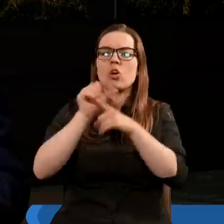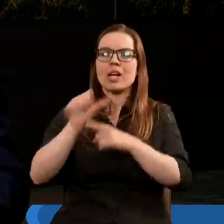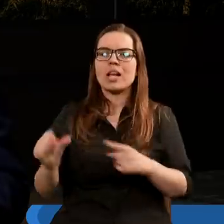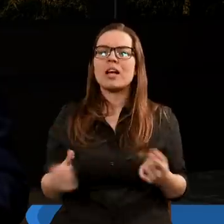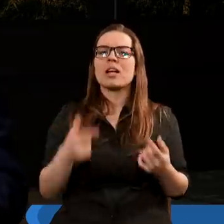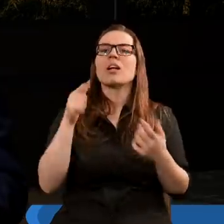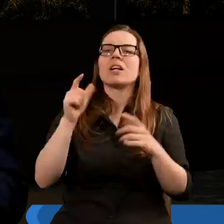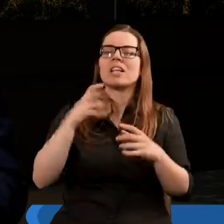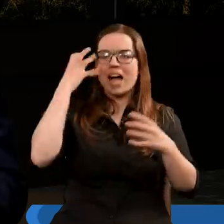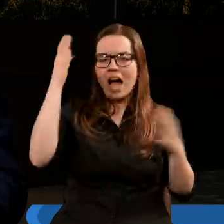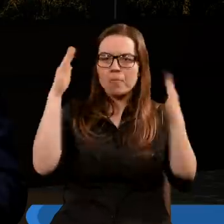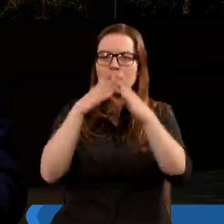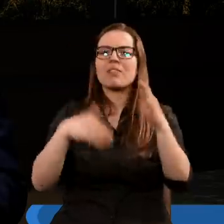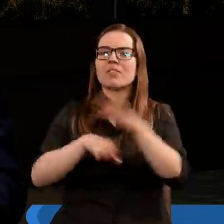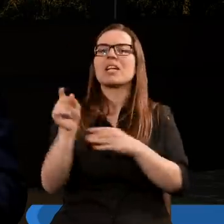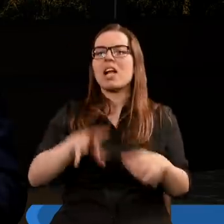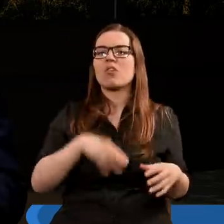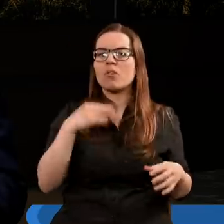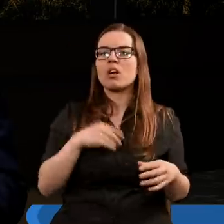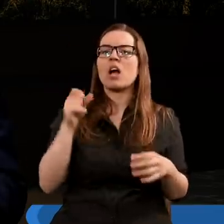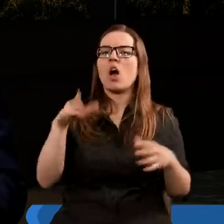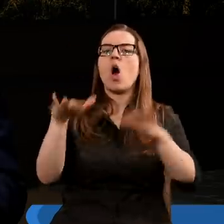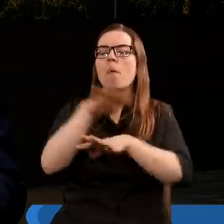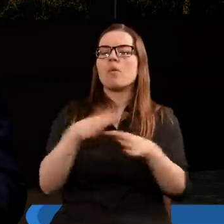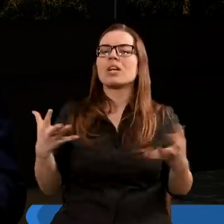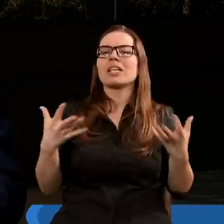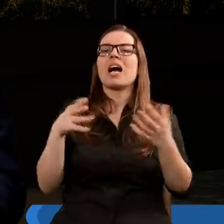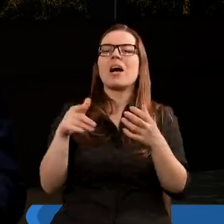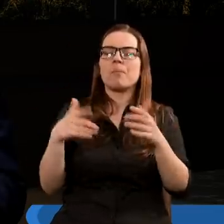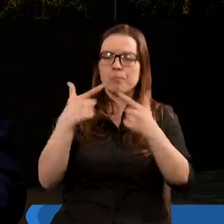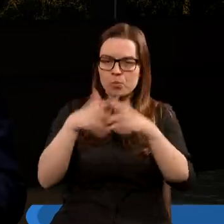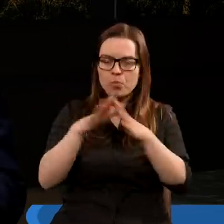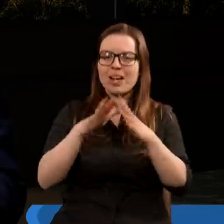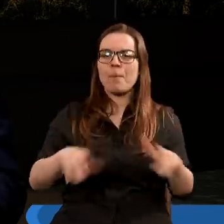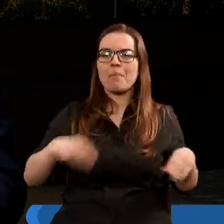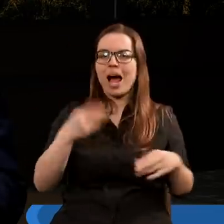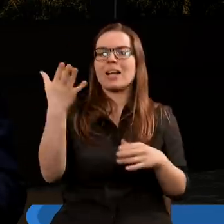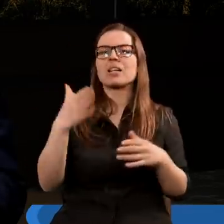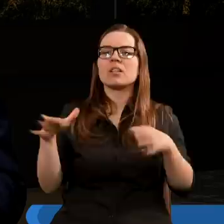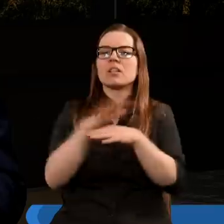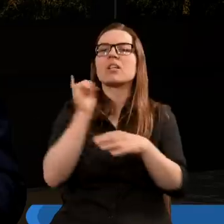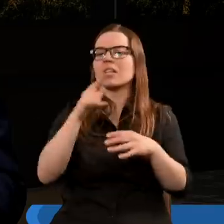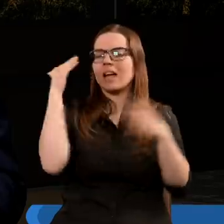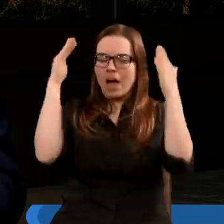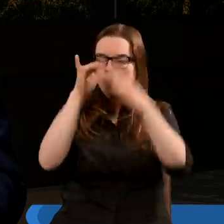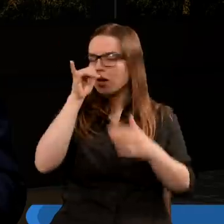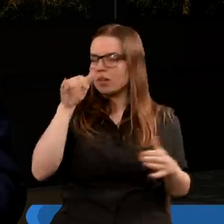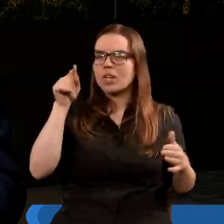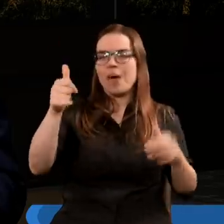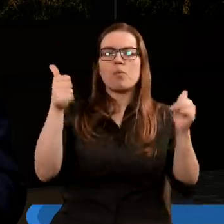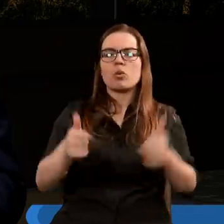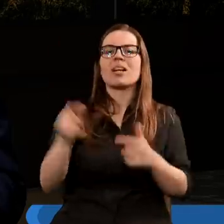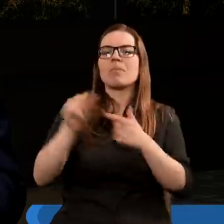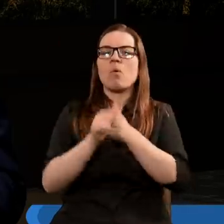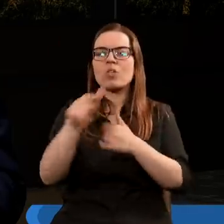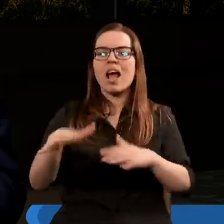Gdy zaś kapłani wychodzili ze świątyni, obłok napełnił przybytek pański. Tak iż kapłani nie mogli tam ustać z powodu